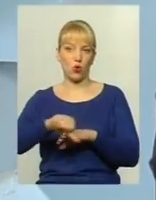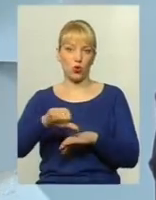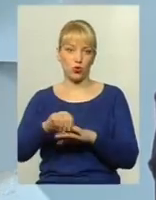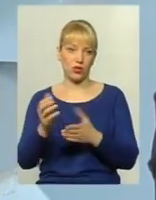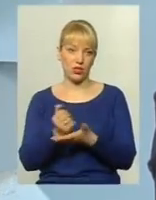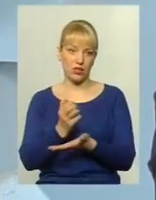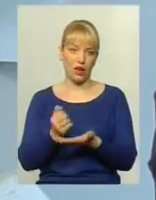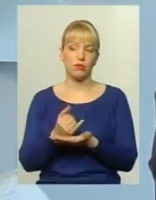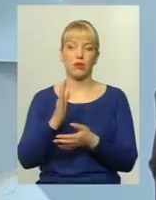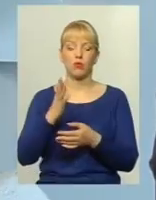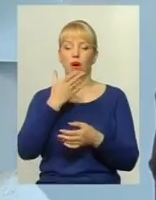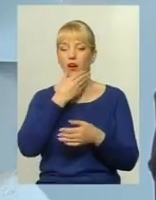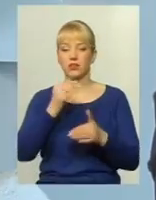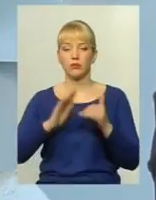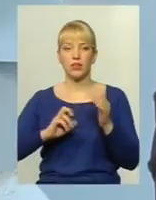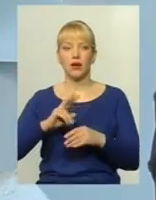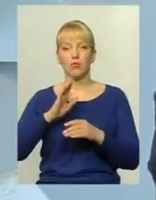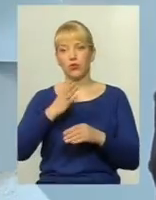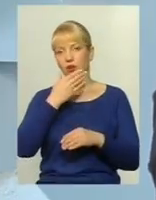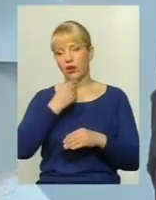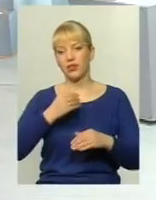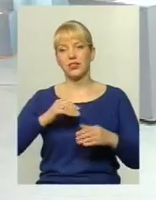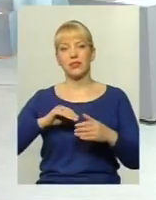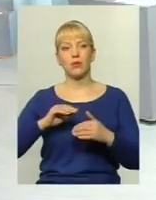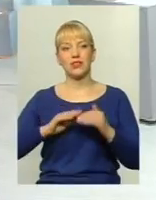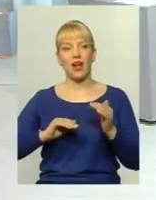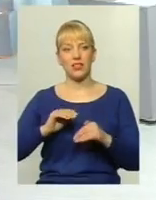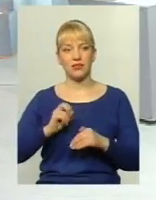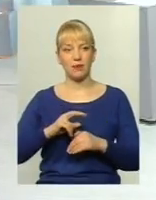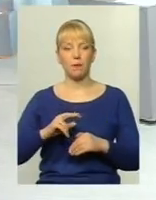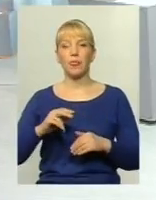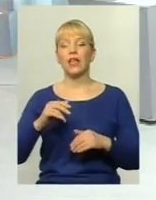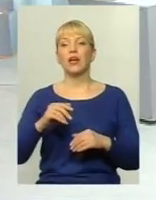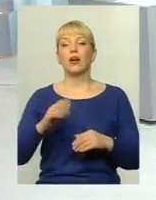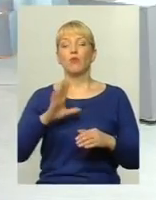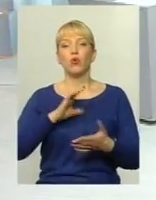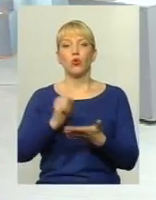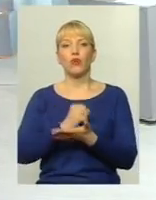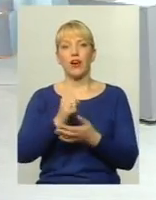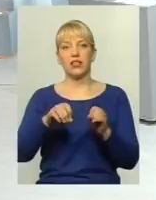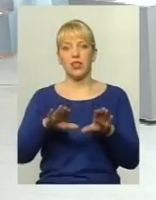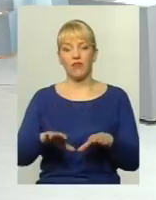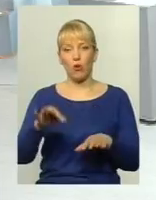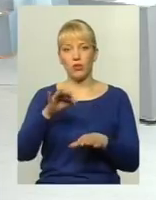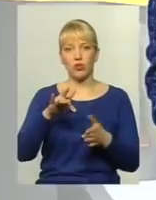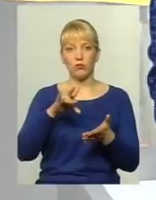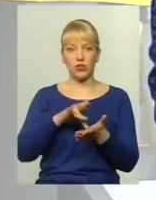фахових спеціалістів і покращиться якість надання послухів. Свого часу було ухвалене рішення в обласному центрі,